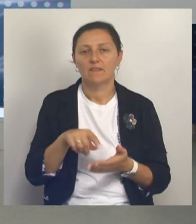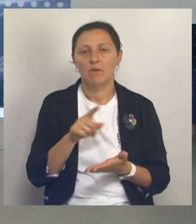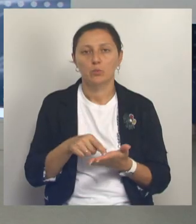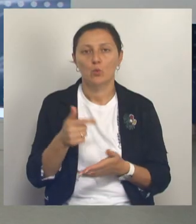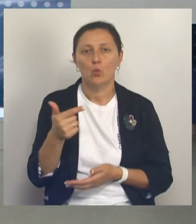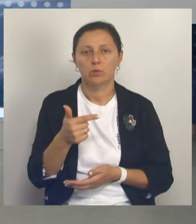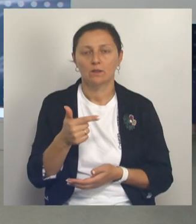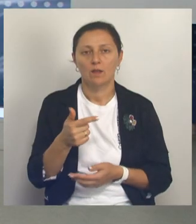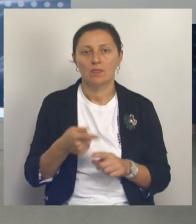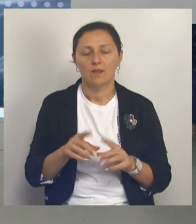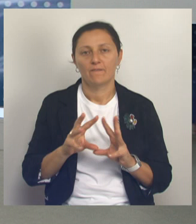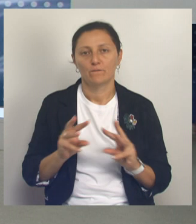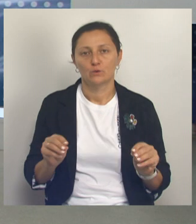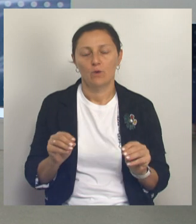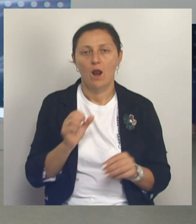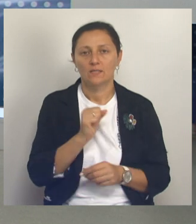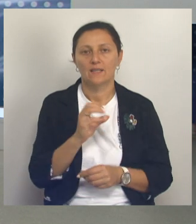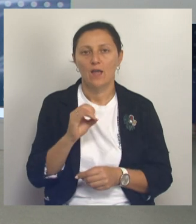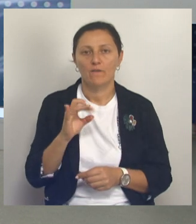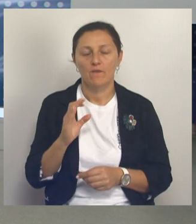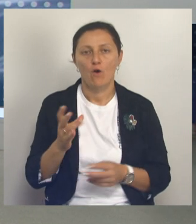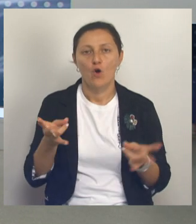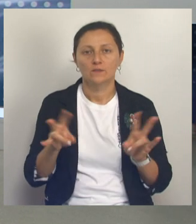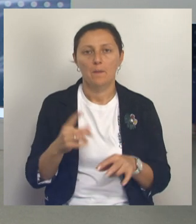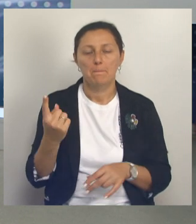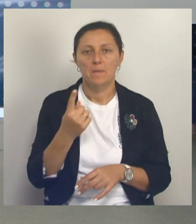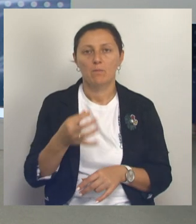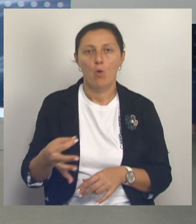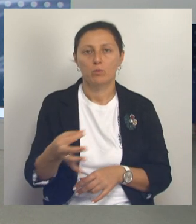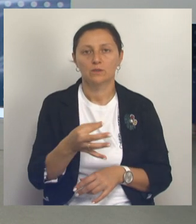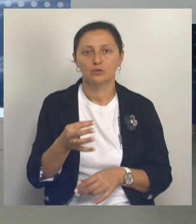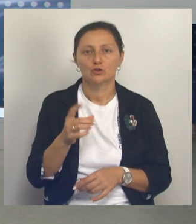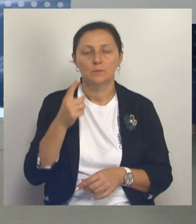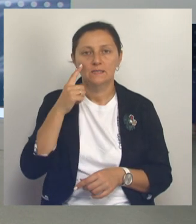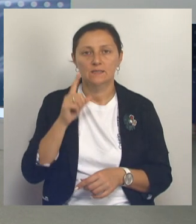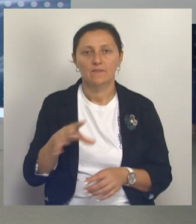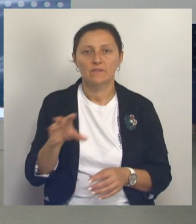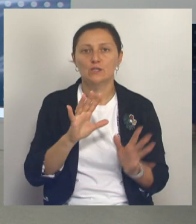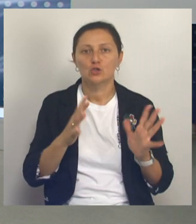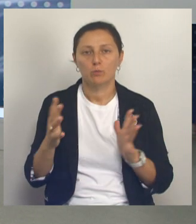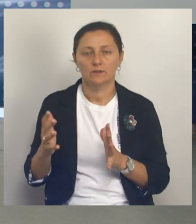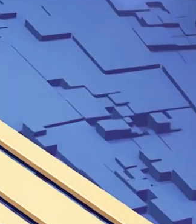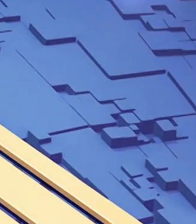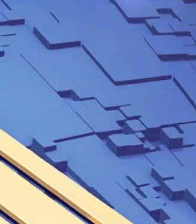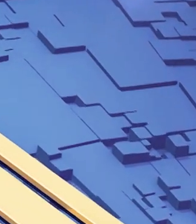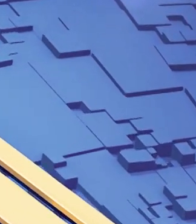губернатору». Ну а на этом все. Я Алексей Ерофеев. Оставайтесь с Первым областным, чтобы быть в курсе событий региона.